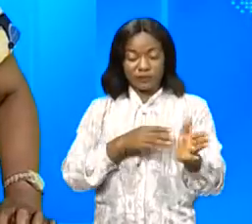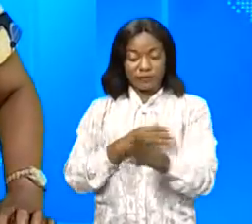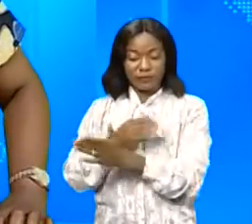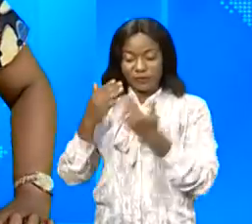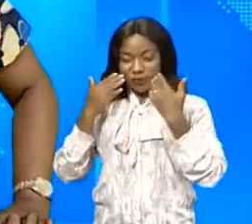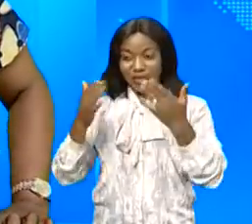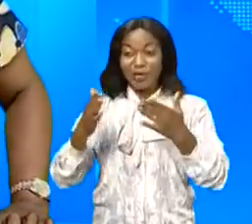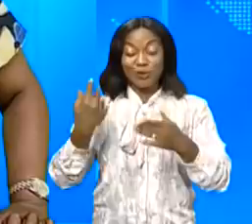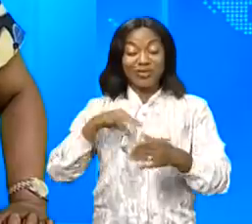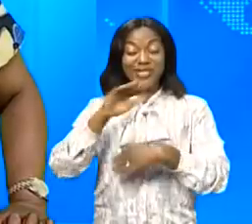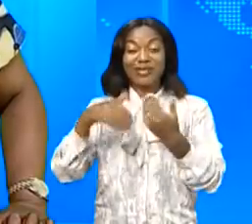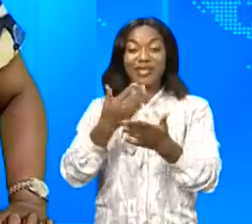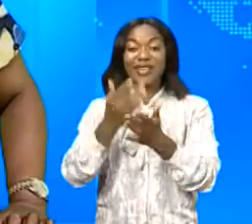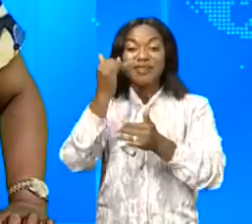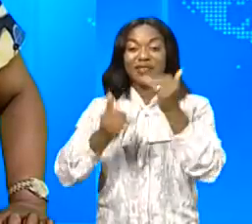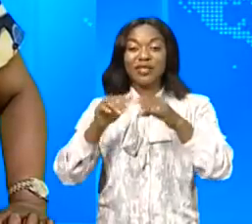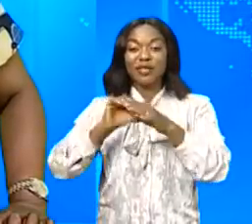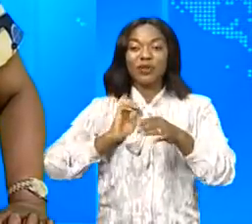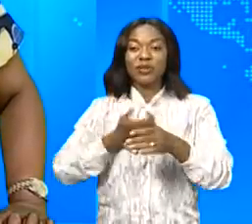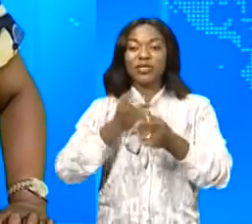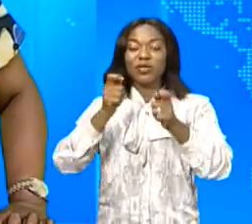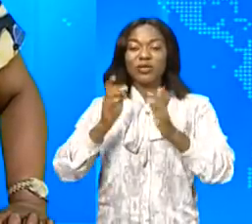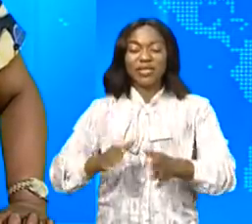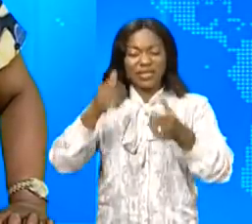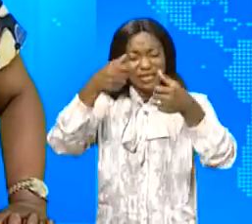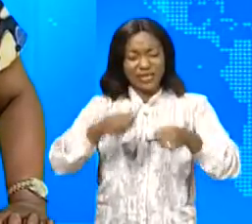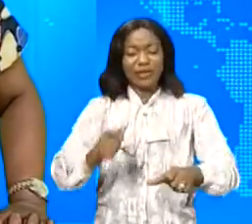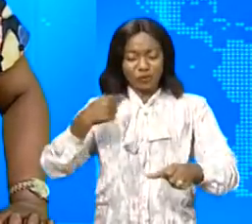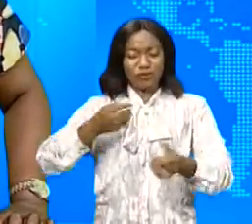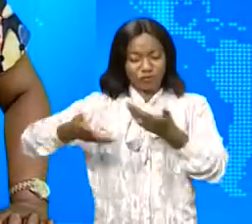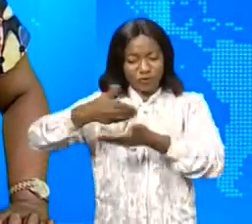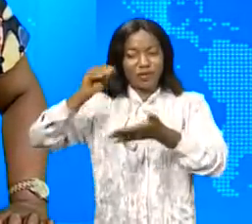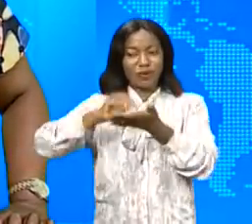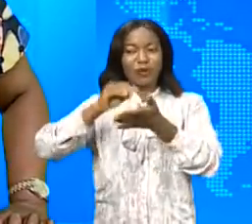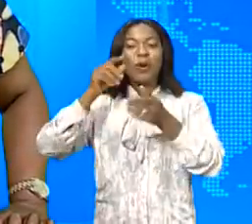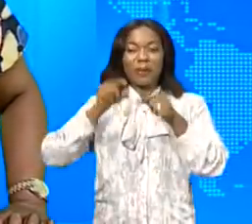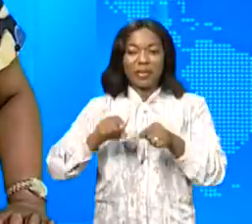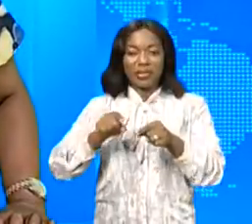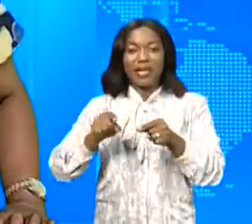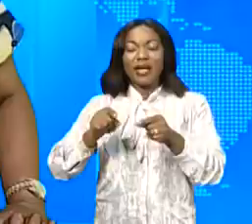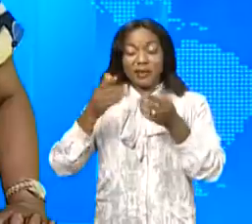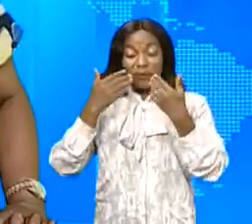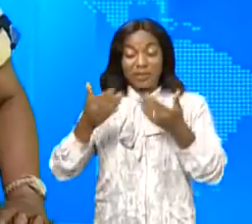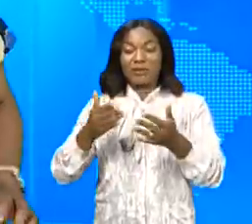Voilà, c'est la fin de ce journal. Merci de'avoir suivi. Restez avec nous. La suite de l'actualité, tout à l'heure, avec Christine Linzou. Merci. Merci.